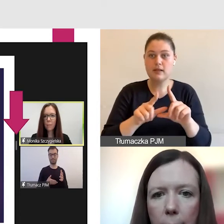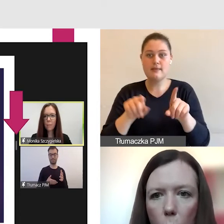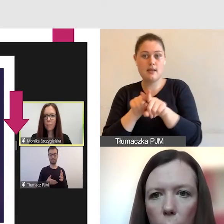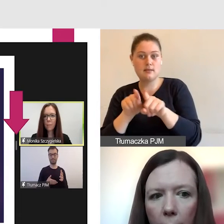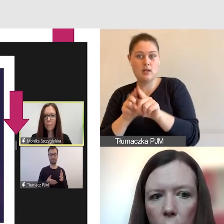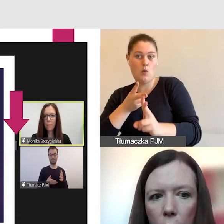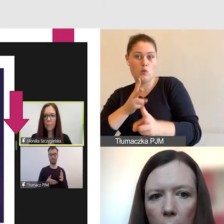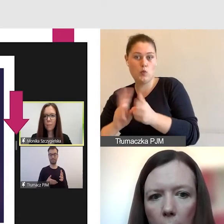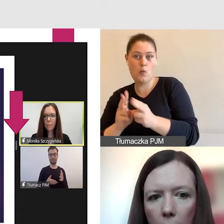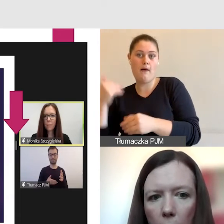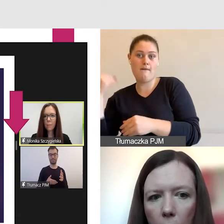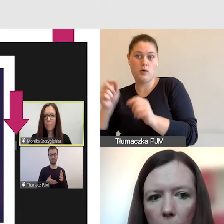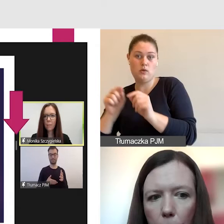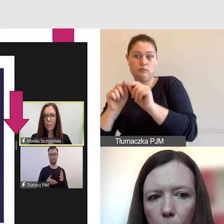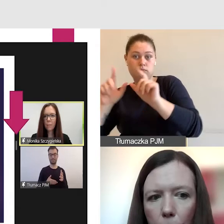przesuwać